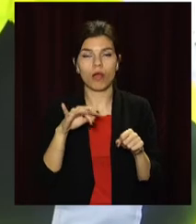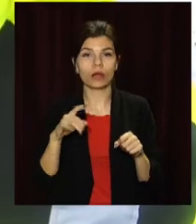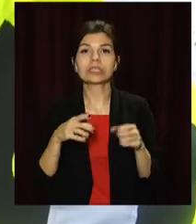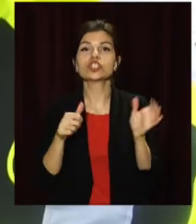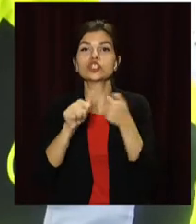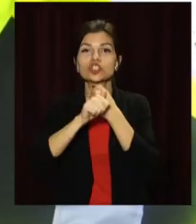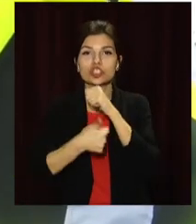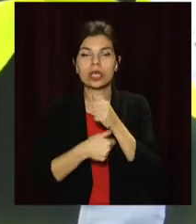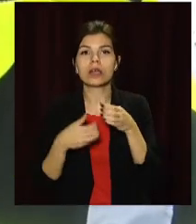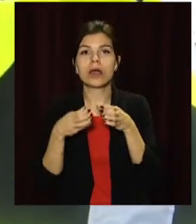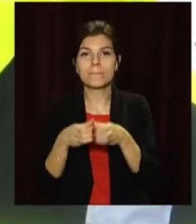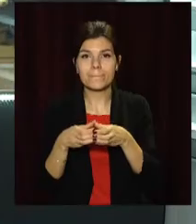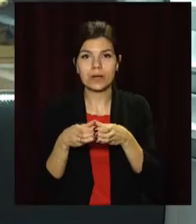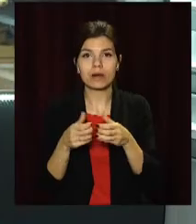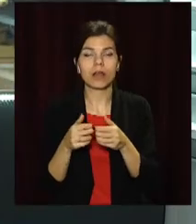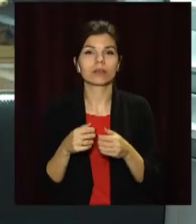дорожних робочих.